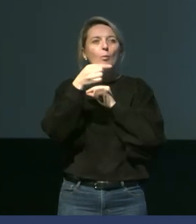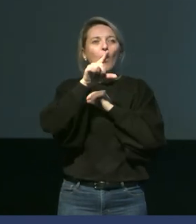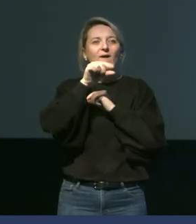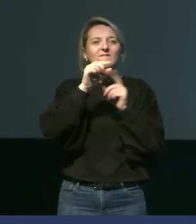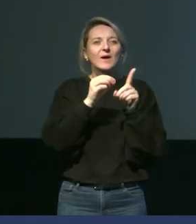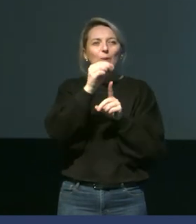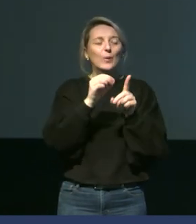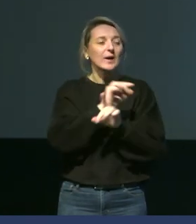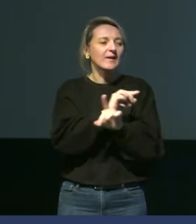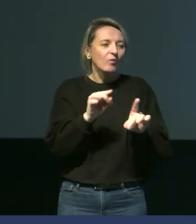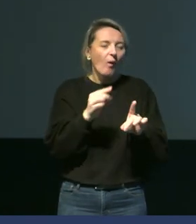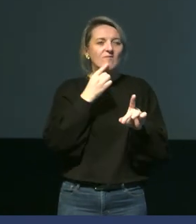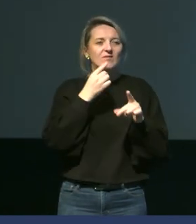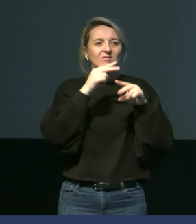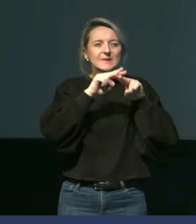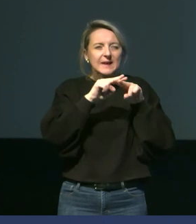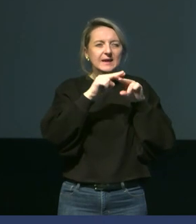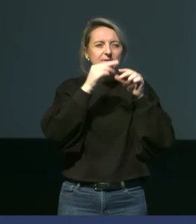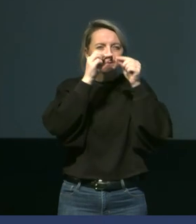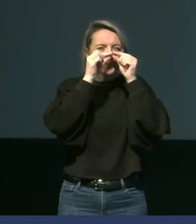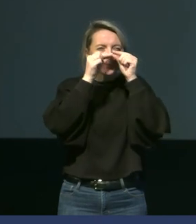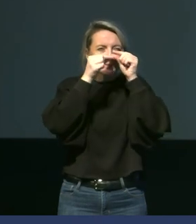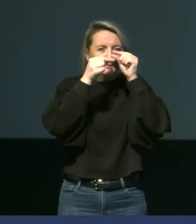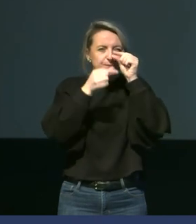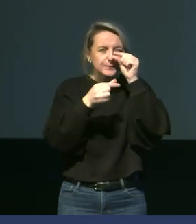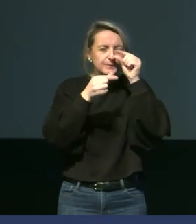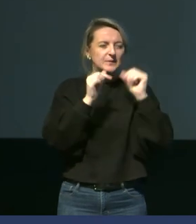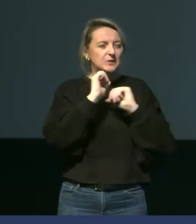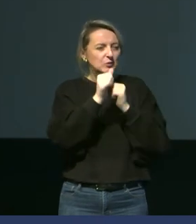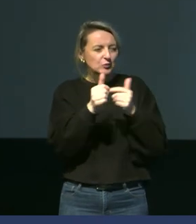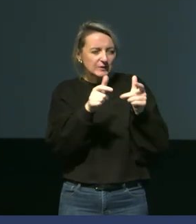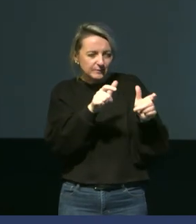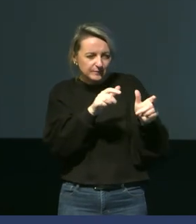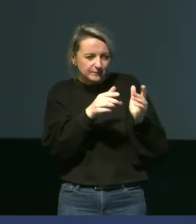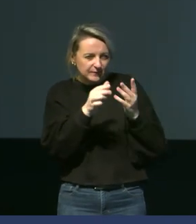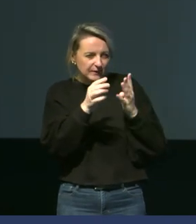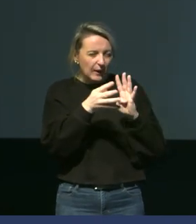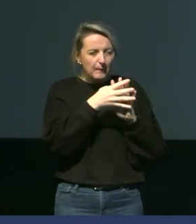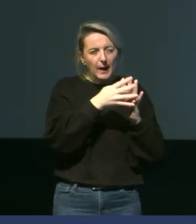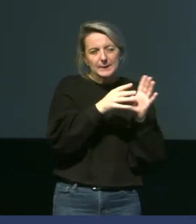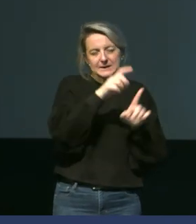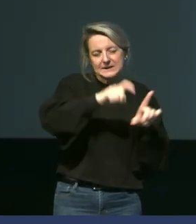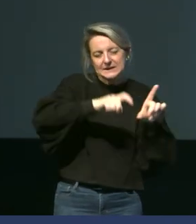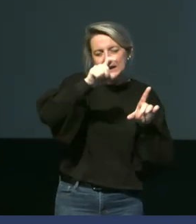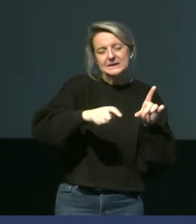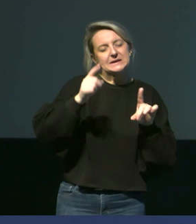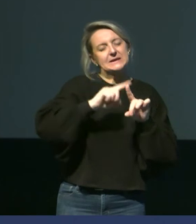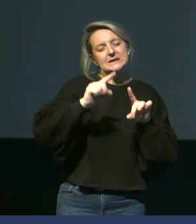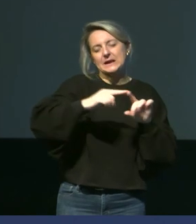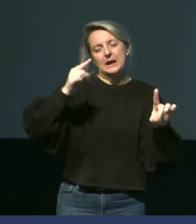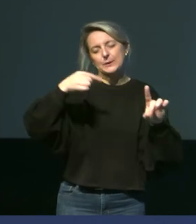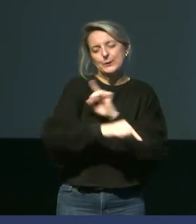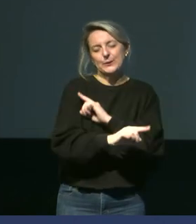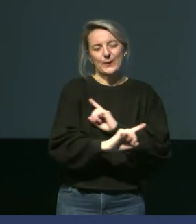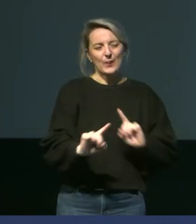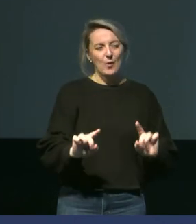C'est des résidus qui sont issus du paramètre de jeûne qu'il a fallu contrôler de façon statistique. ne pas rentrer dans les détails ici. Et puis, ce